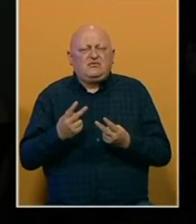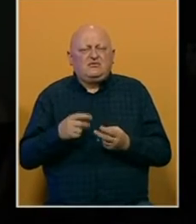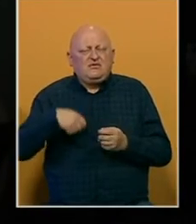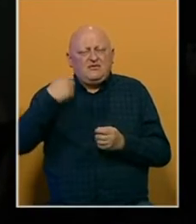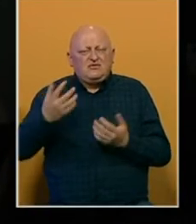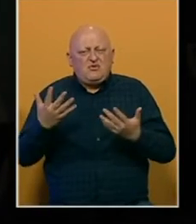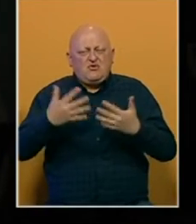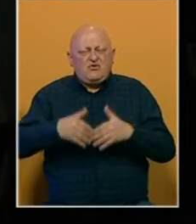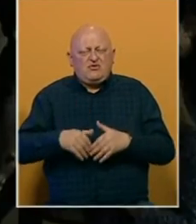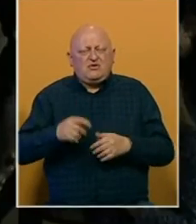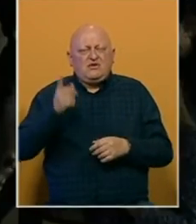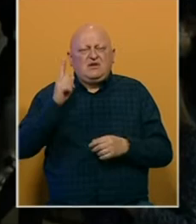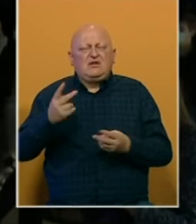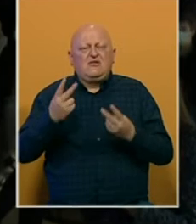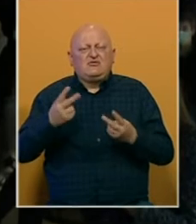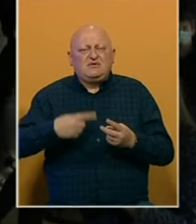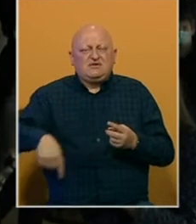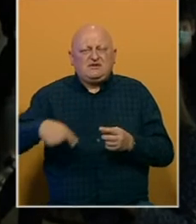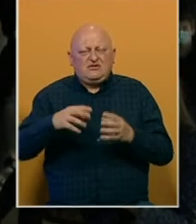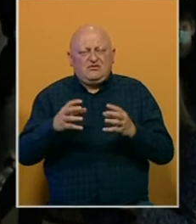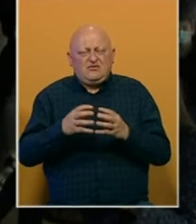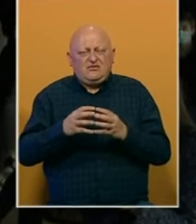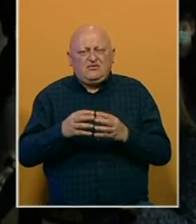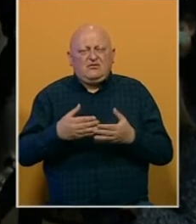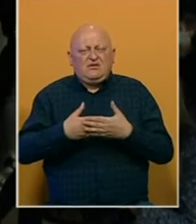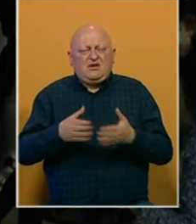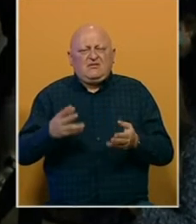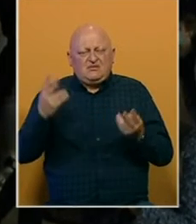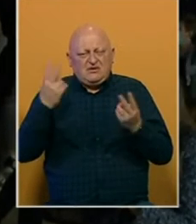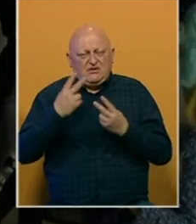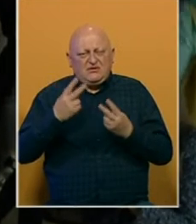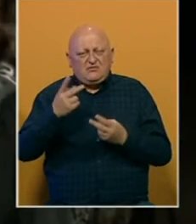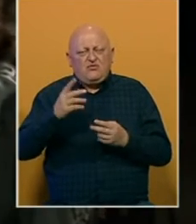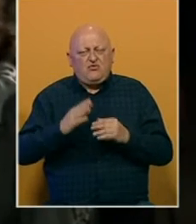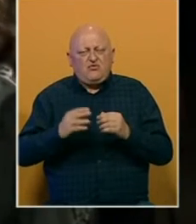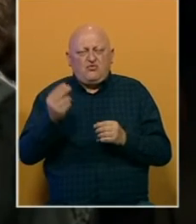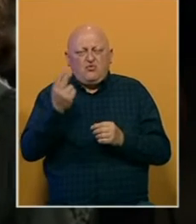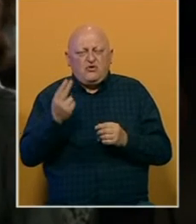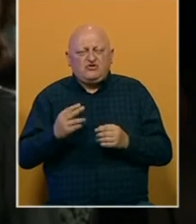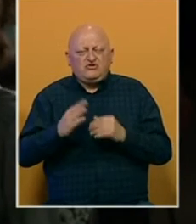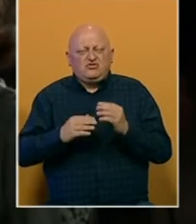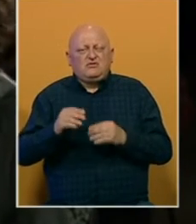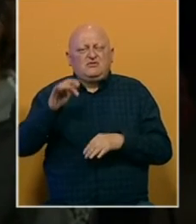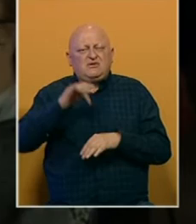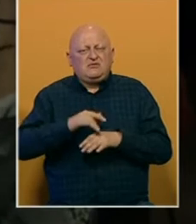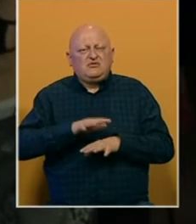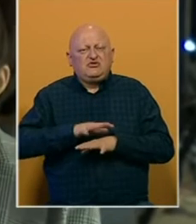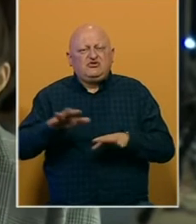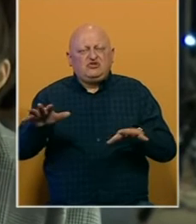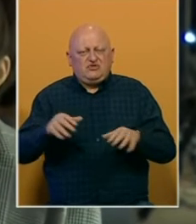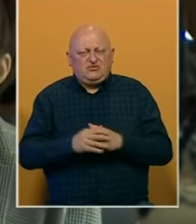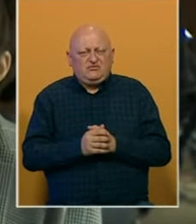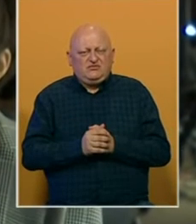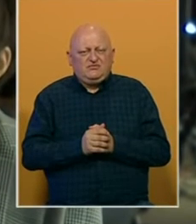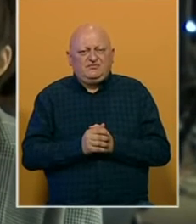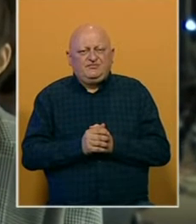industriji. Kritika je bitna za cijelo društvo jer javnosti pomaže da razumije umjetničko dijelo i da ga smijesti u širi društveni kontekst.